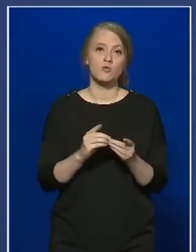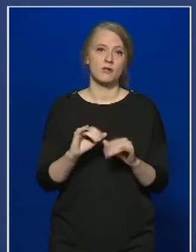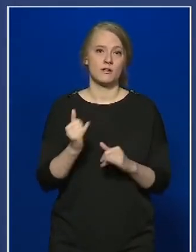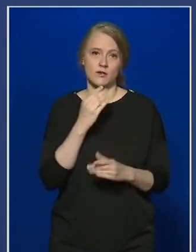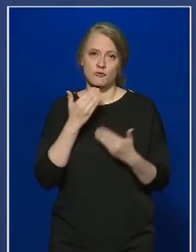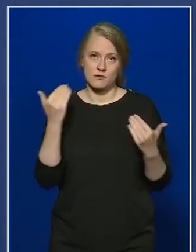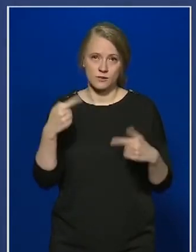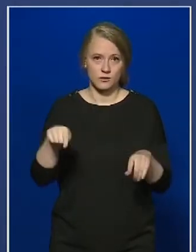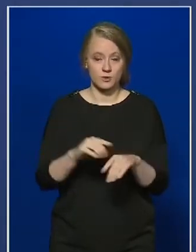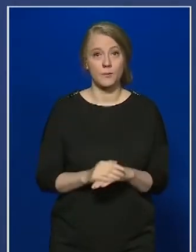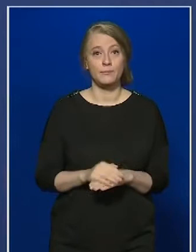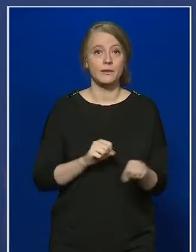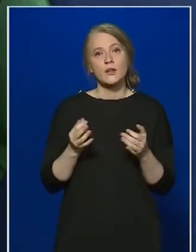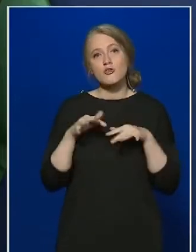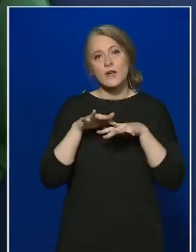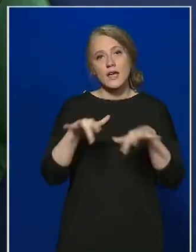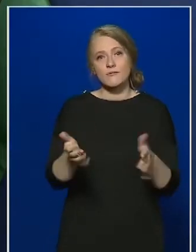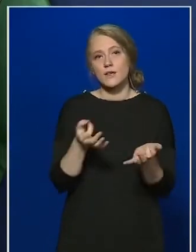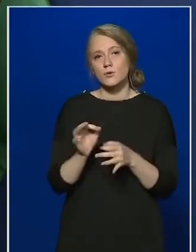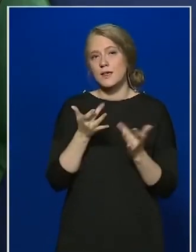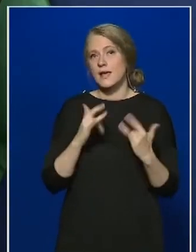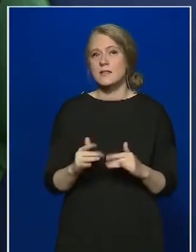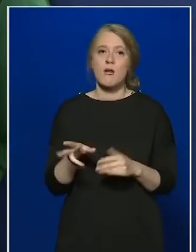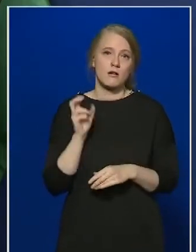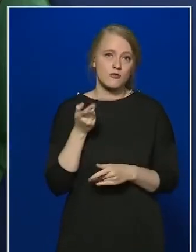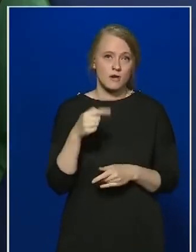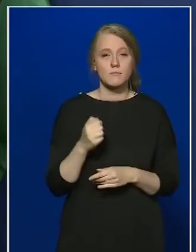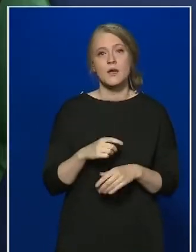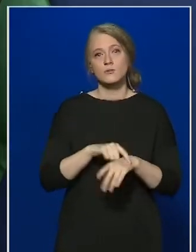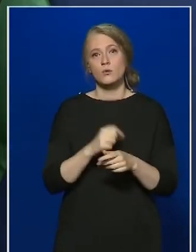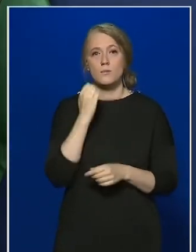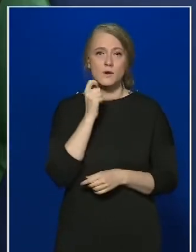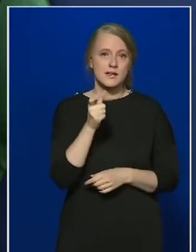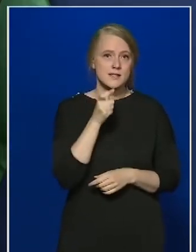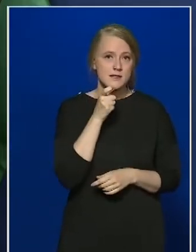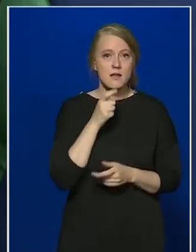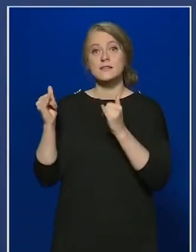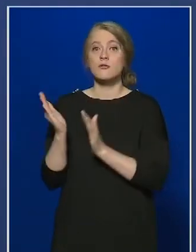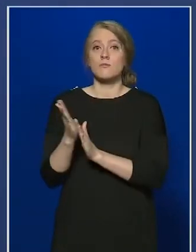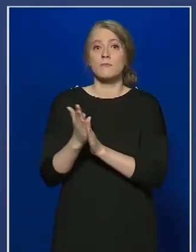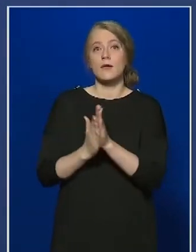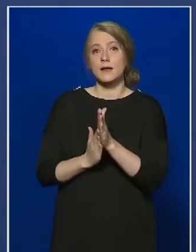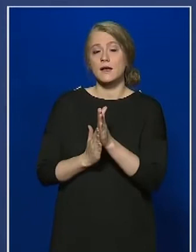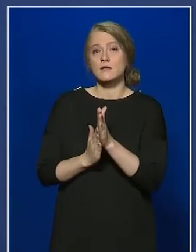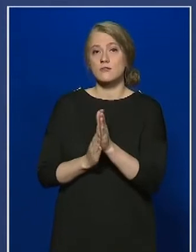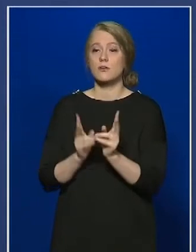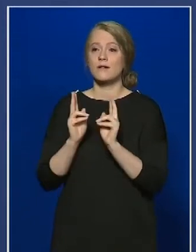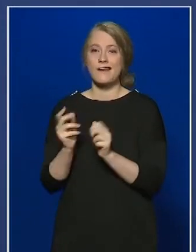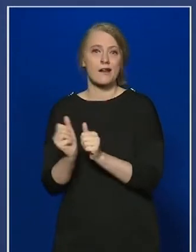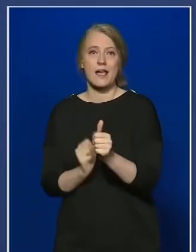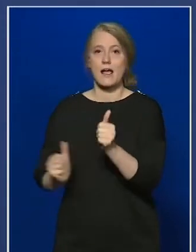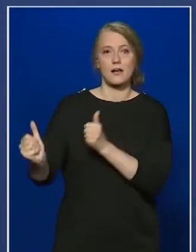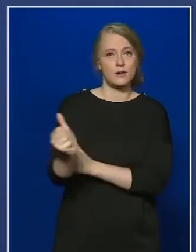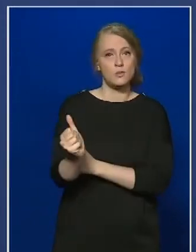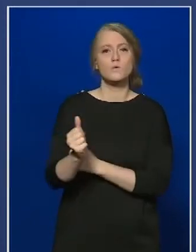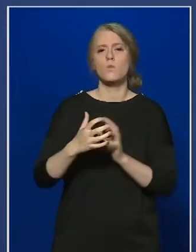sajtótájékoztatóján Fűries Balázs. A program keretein belül újfajta akcióterületeket alakítanak ki, melyeken áfamentessé tennék az